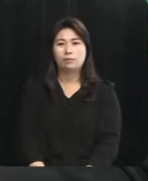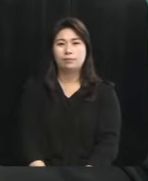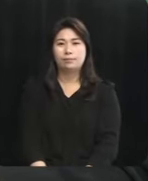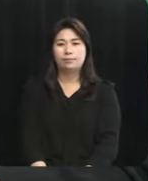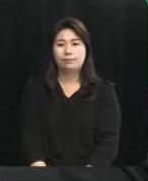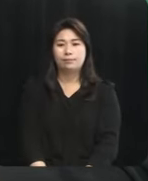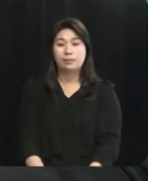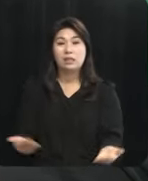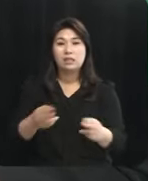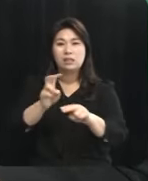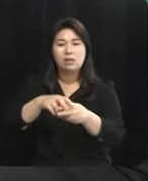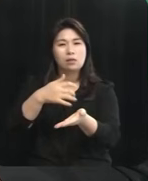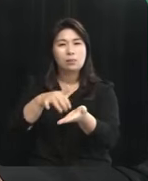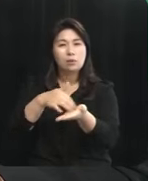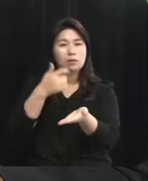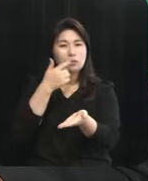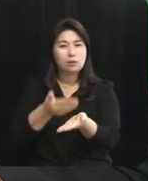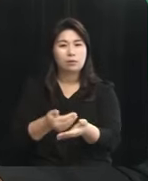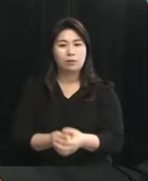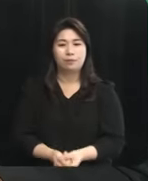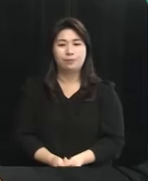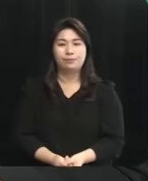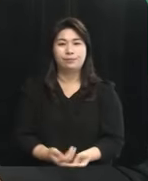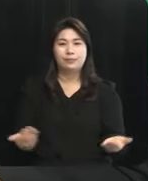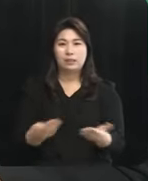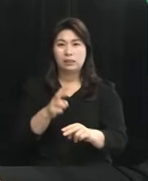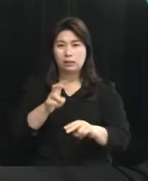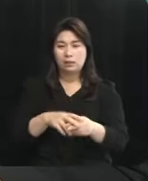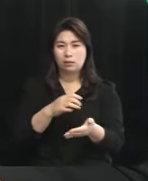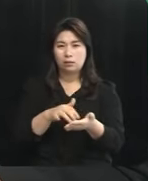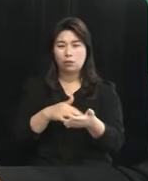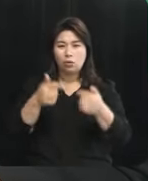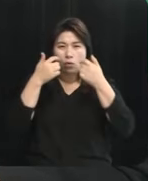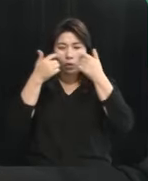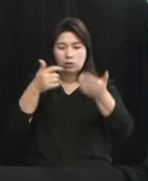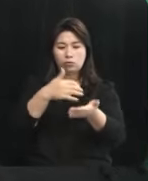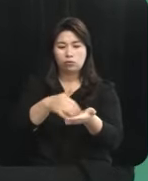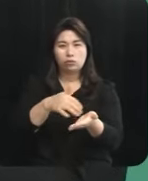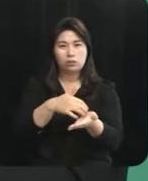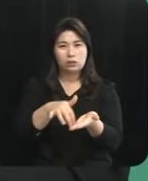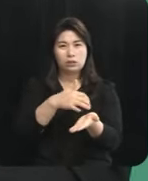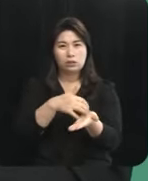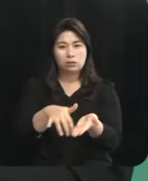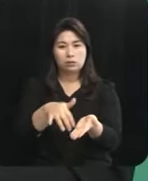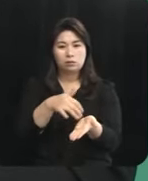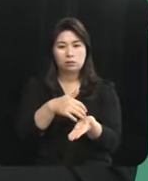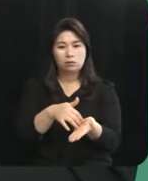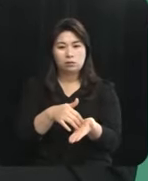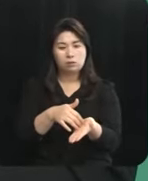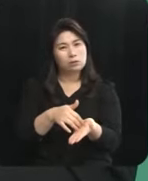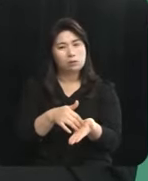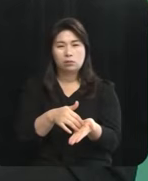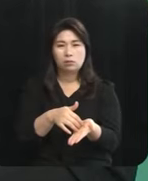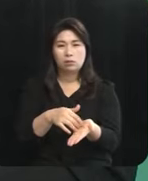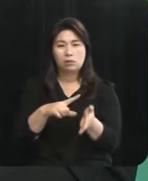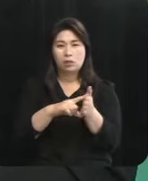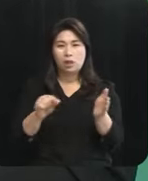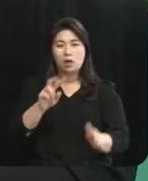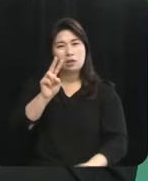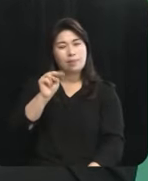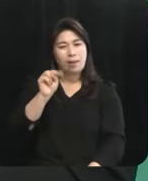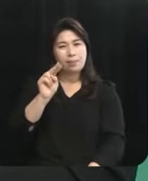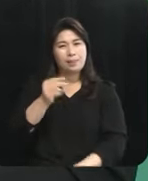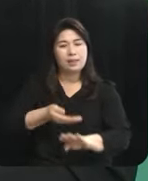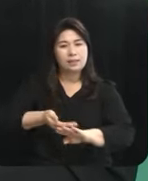일자리는 몇 개가 생기나요? 일자리에 대한 정확한 수치는 제가 정확한 수치는 모르는데 한 2만 개